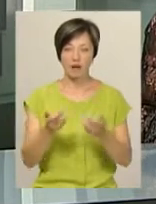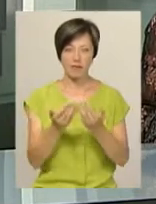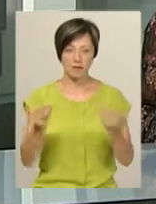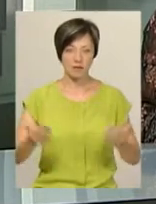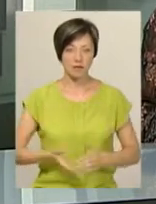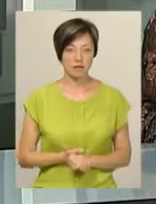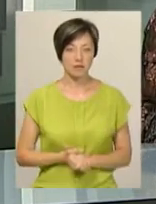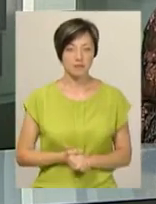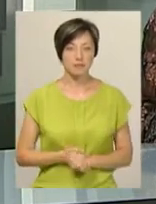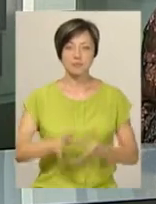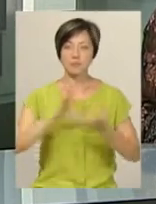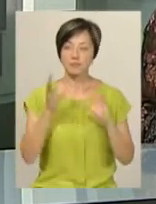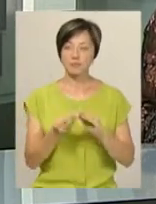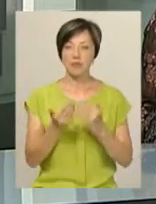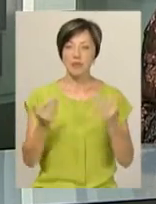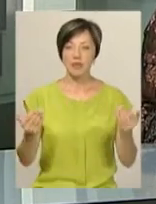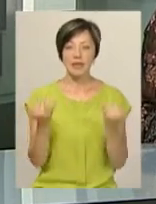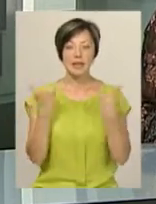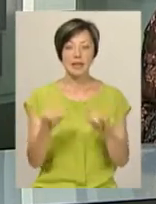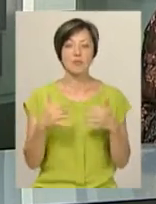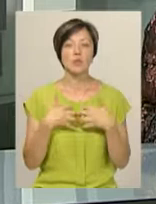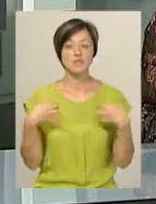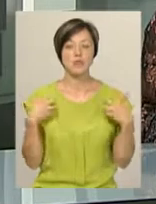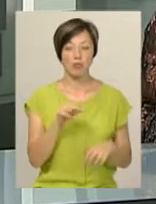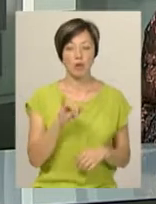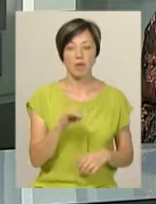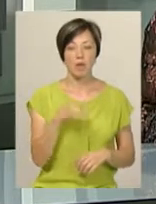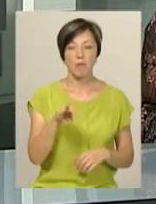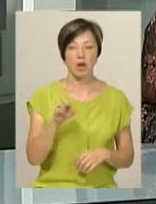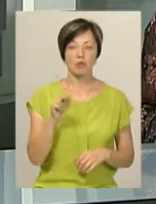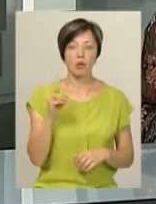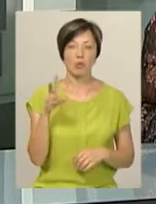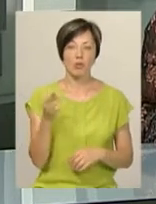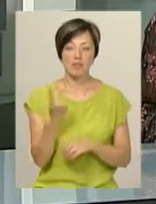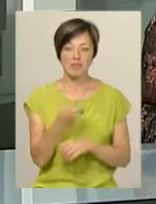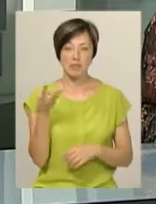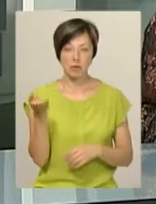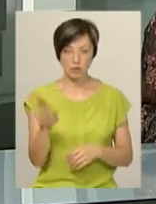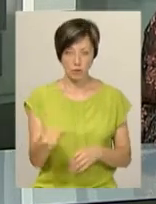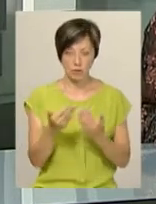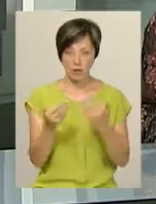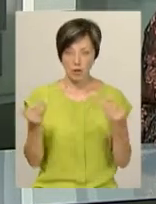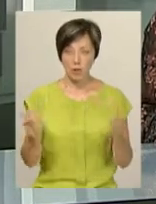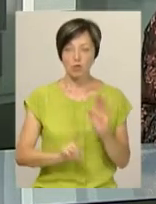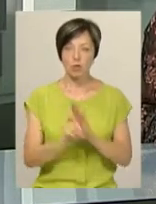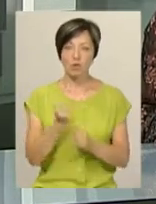Сковерко. Усього експозиція «Дивозвірі» Марії Примаченко нараховує 23 роботи. Експозиція розпочала роботу у Хмельницькому